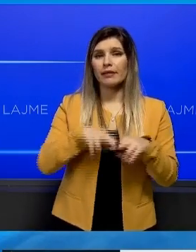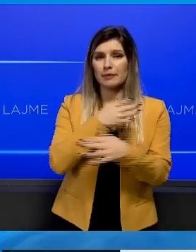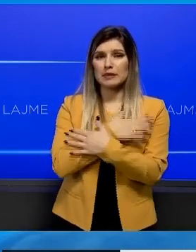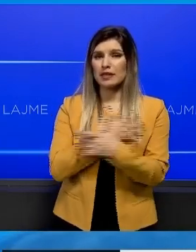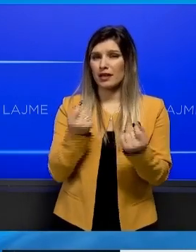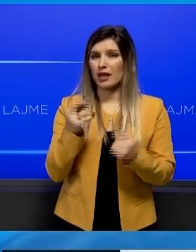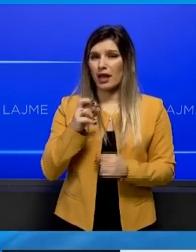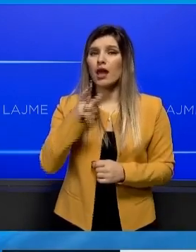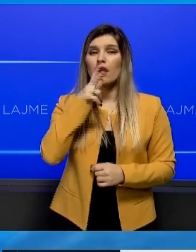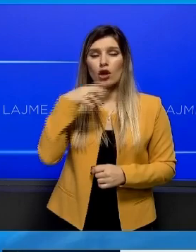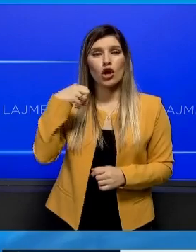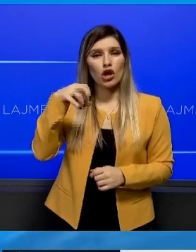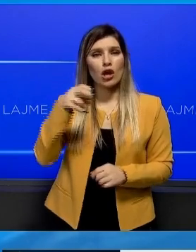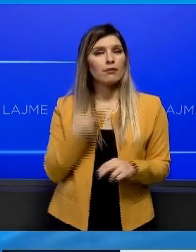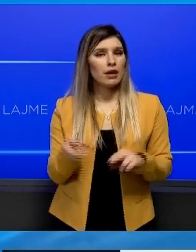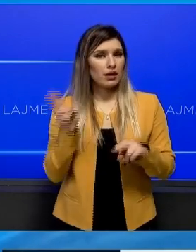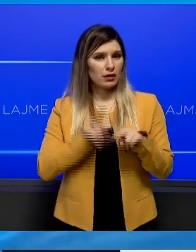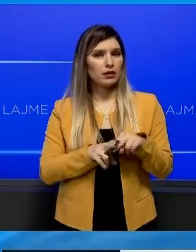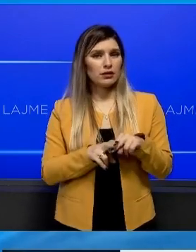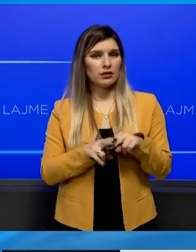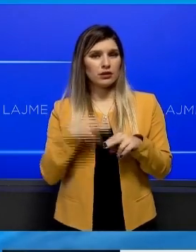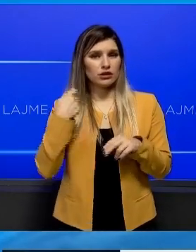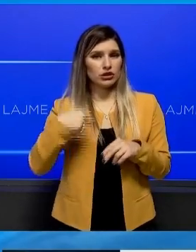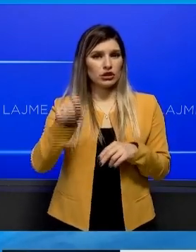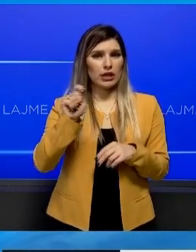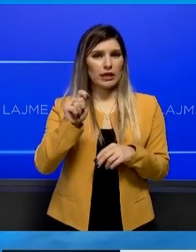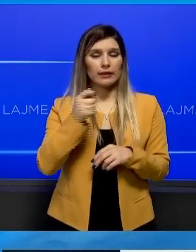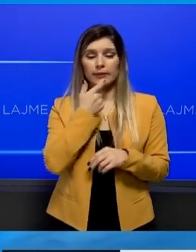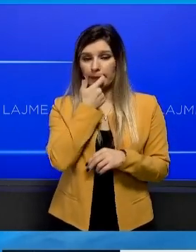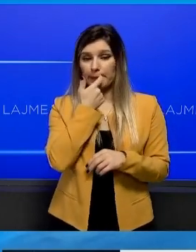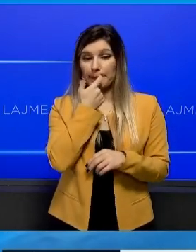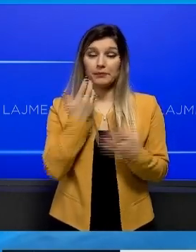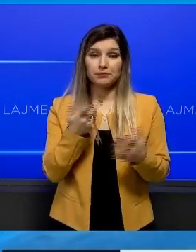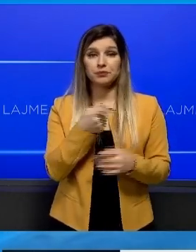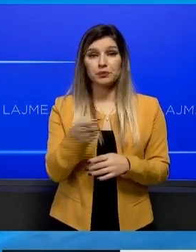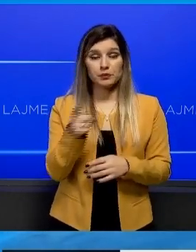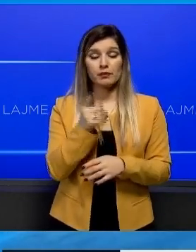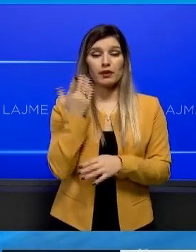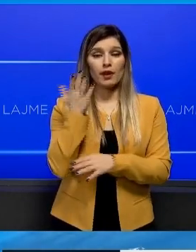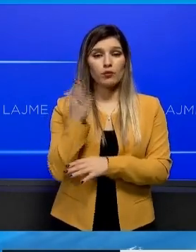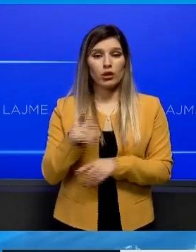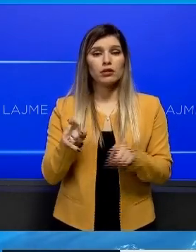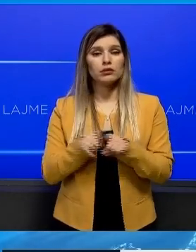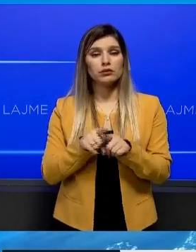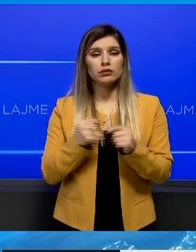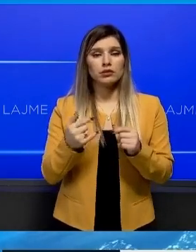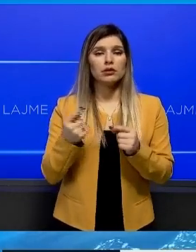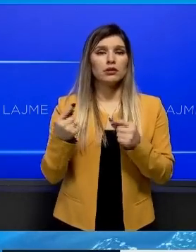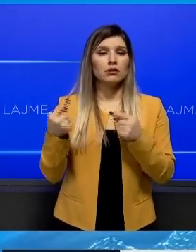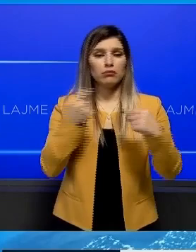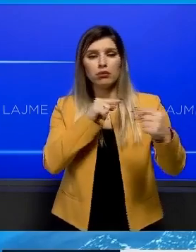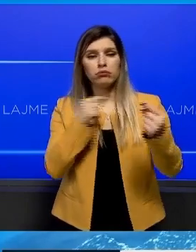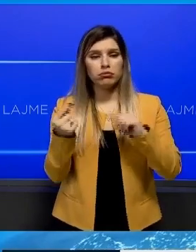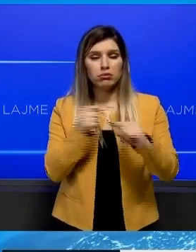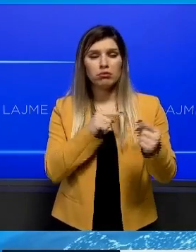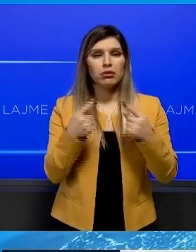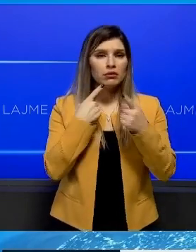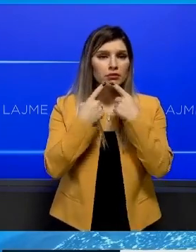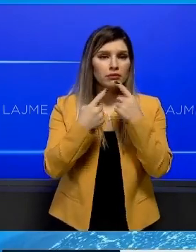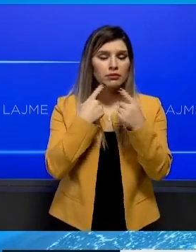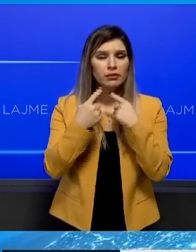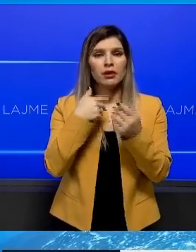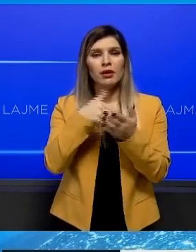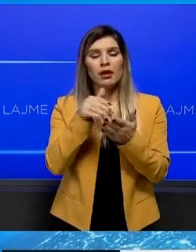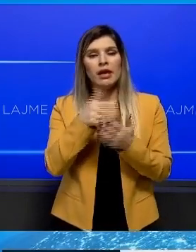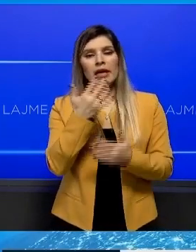shtrentimin e rymës ndërko. Po edhe deputetët e pozitës dhe opozitës po japin shifrat të ndryshme për atës e sa